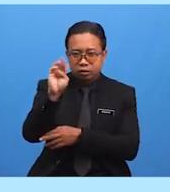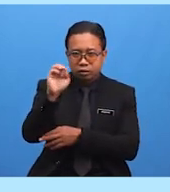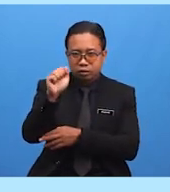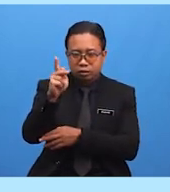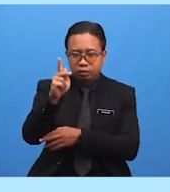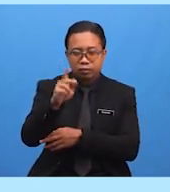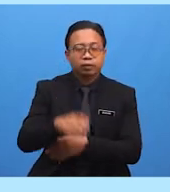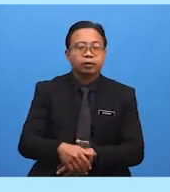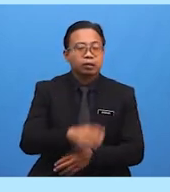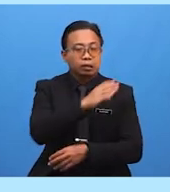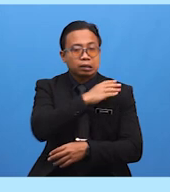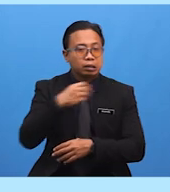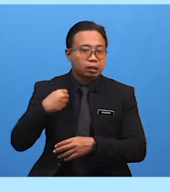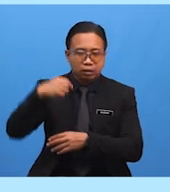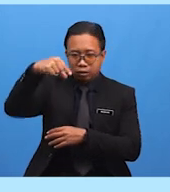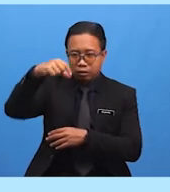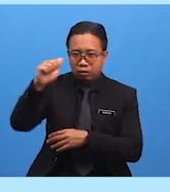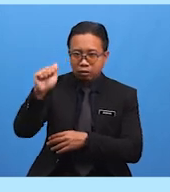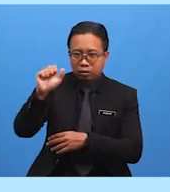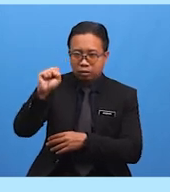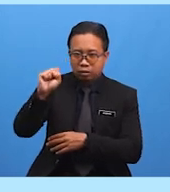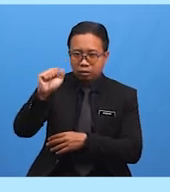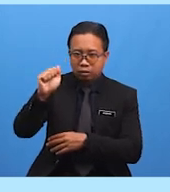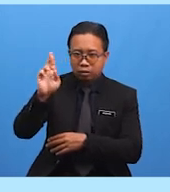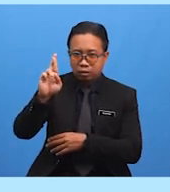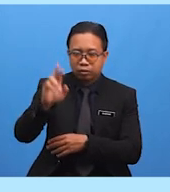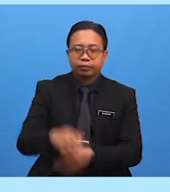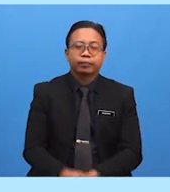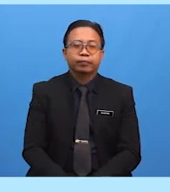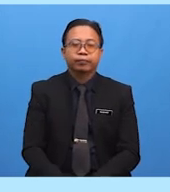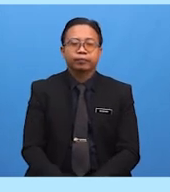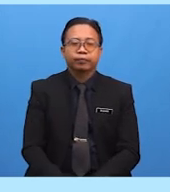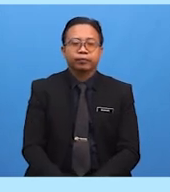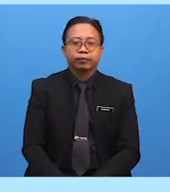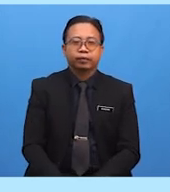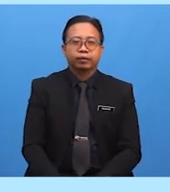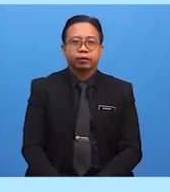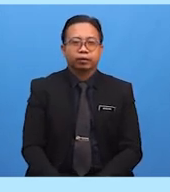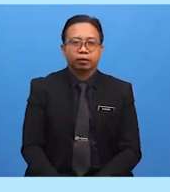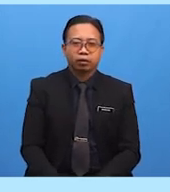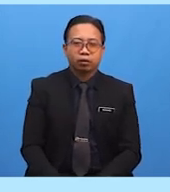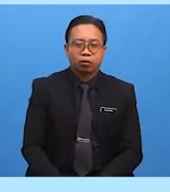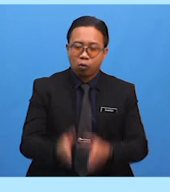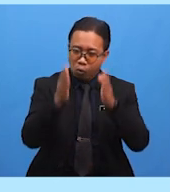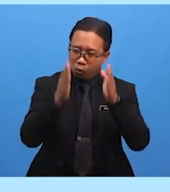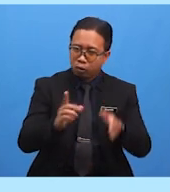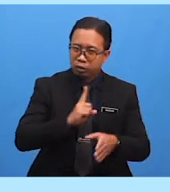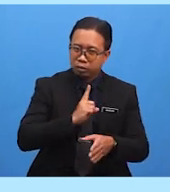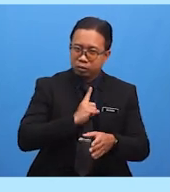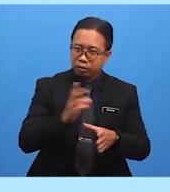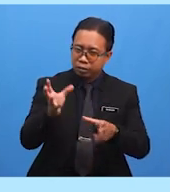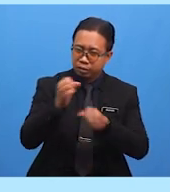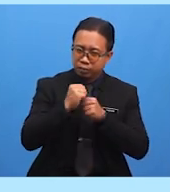Salat Qasar Rukhsah Salat Bertujuan Supaya Umat Islam